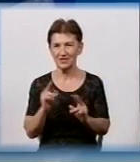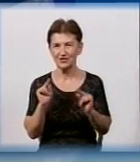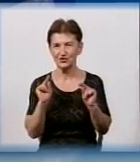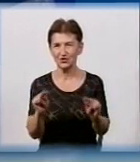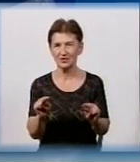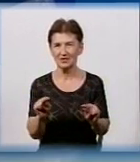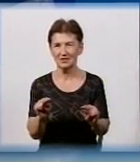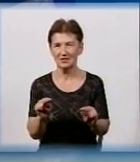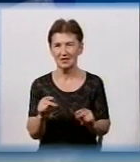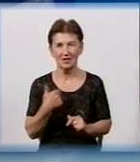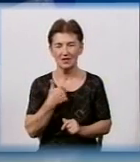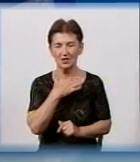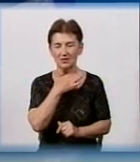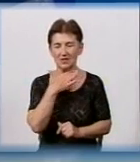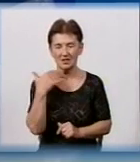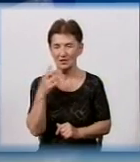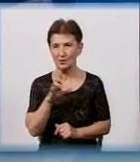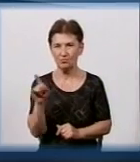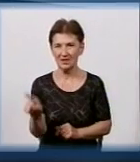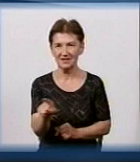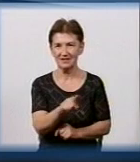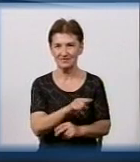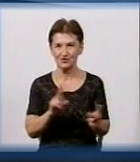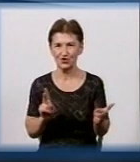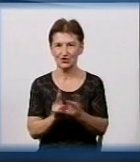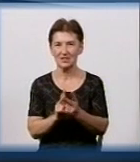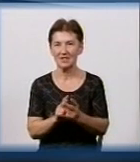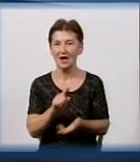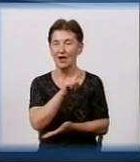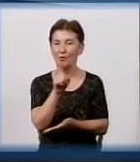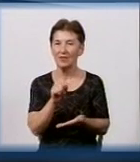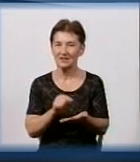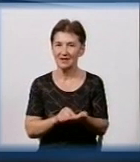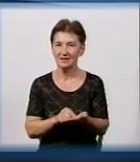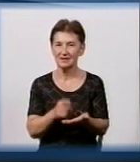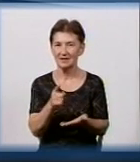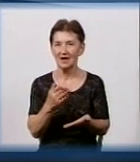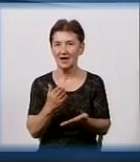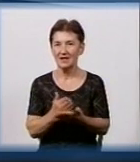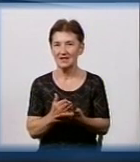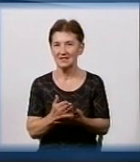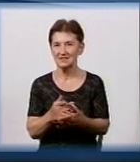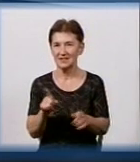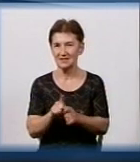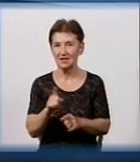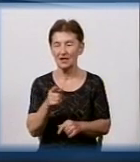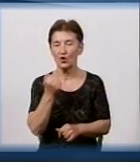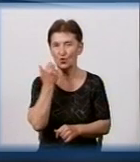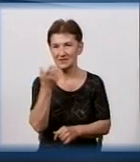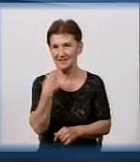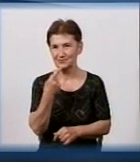не хотів би їх і встрічати. Просто питання до того, знаєте, тут є така теорія розбитих вікон. Коли в Німеччині